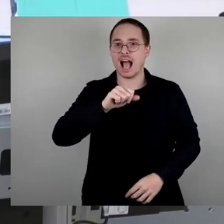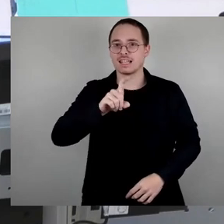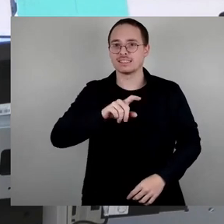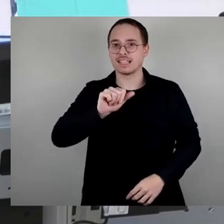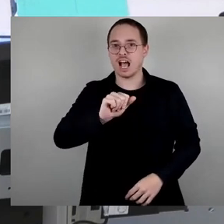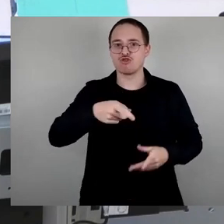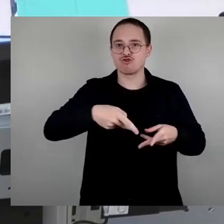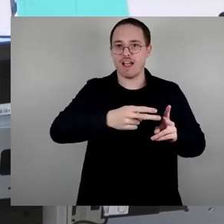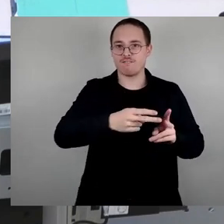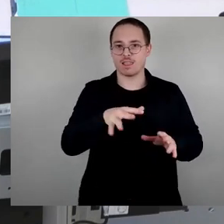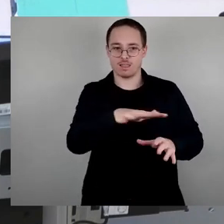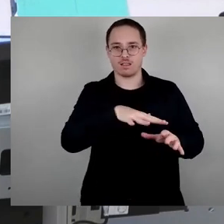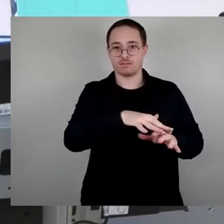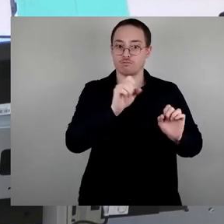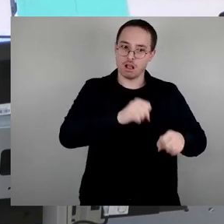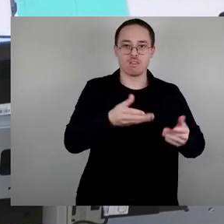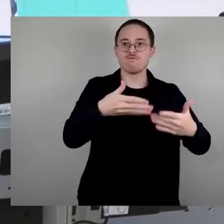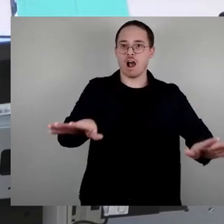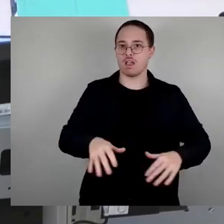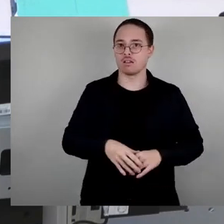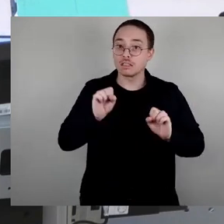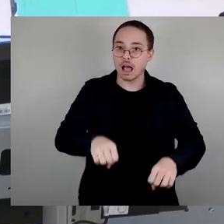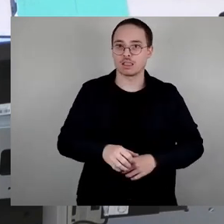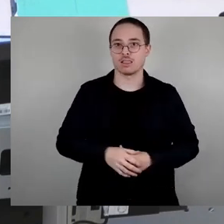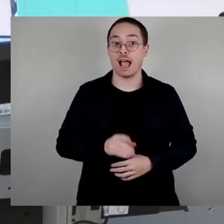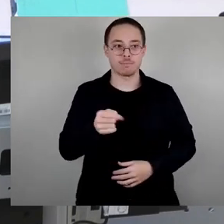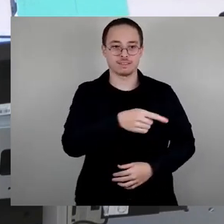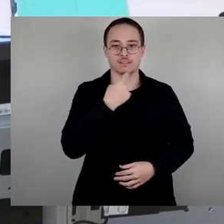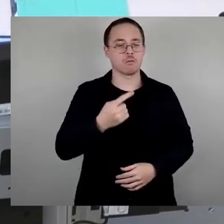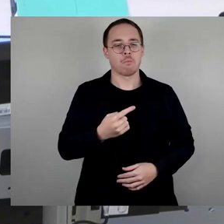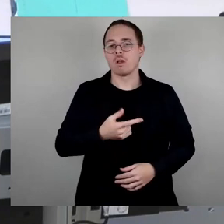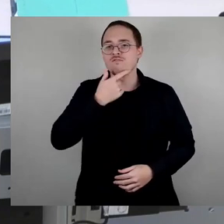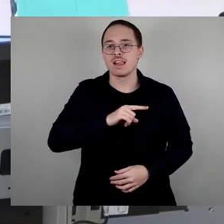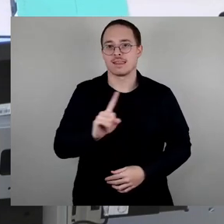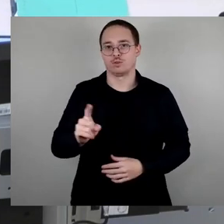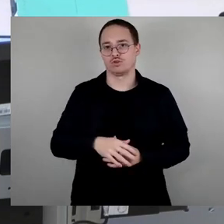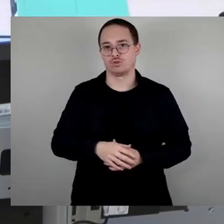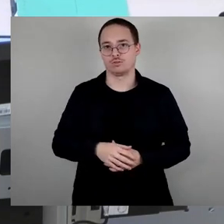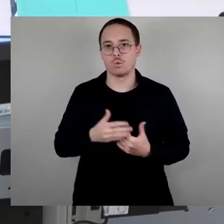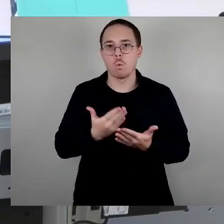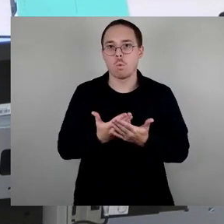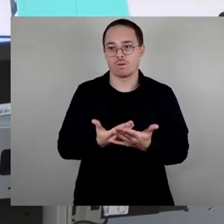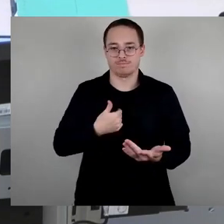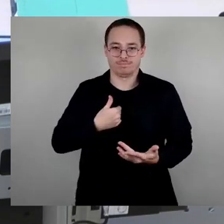eine willentliche Geschichte, das zu machen oder das nicht zu machen. Die Verteidigung sozusagen ist nicht in unserer Hand. So,